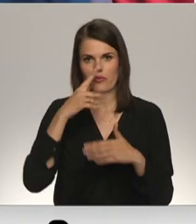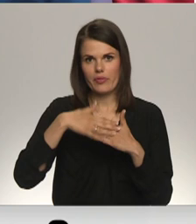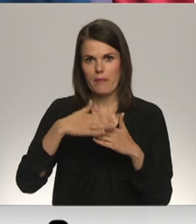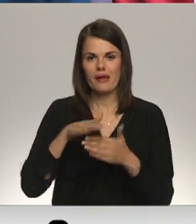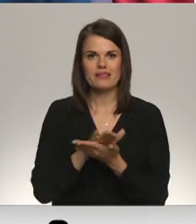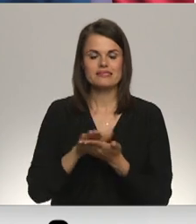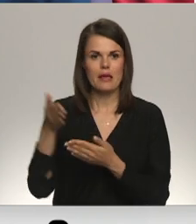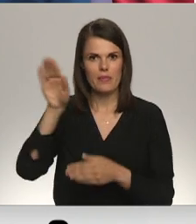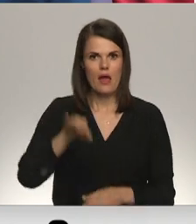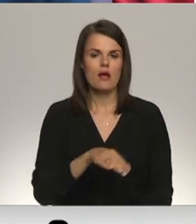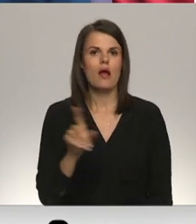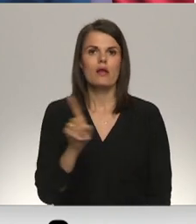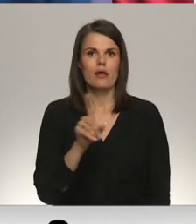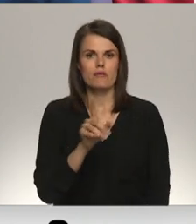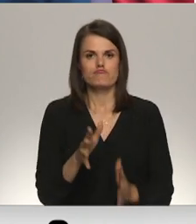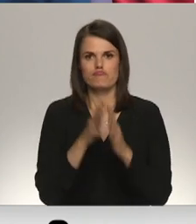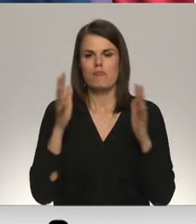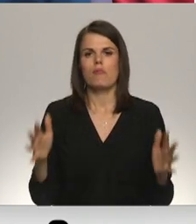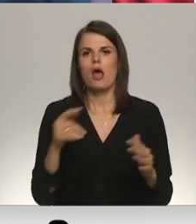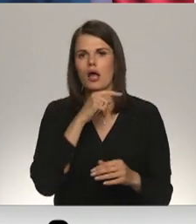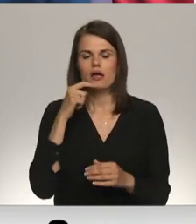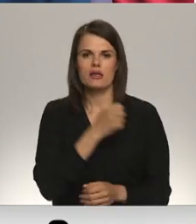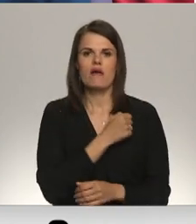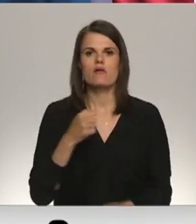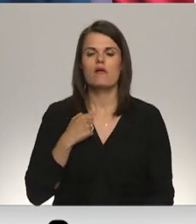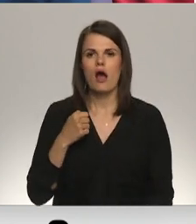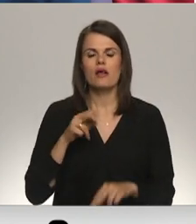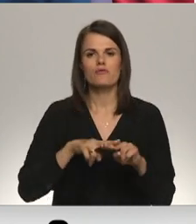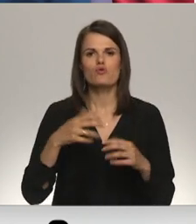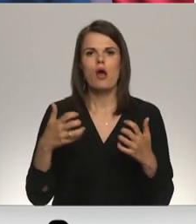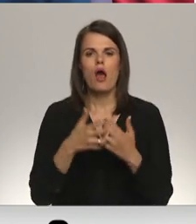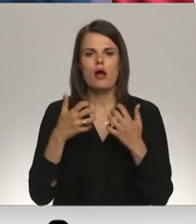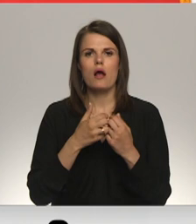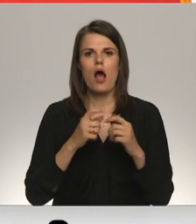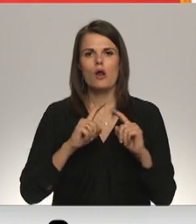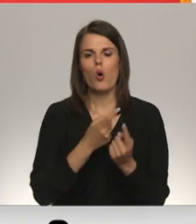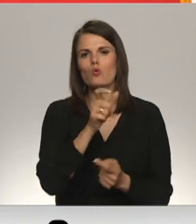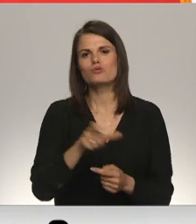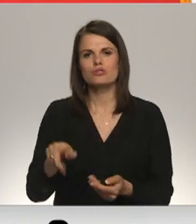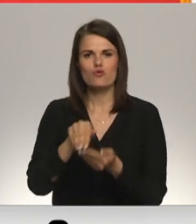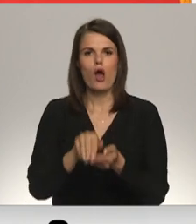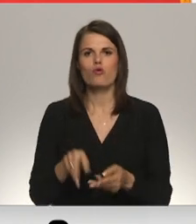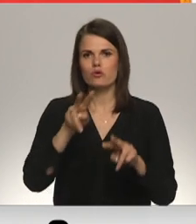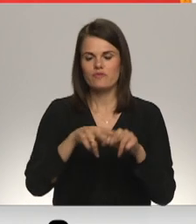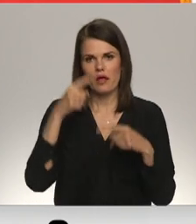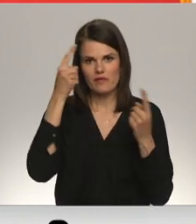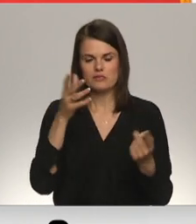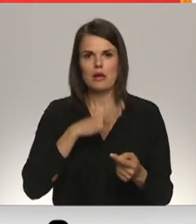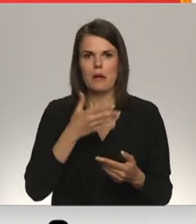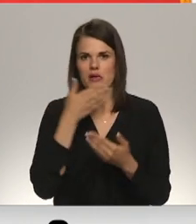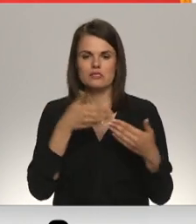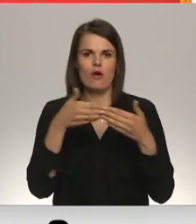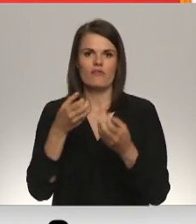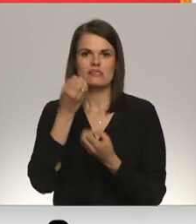dziepniekalnā, ir diezgan liela tāda, kriju karavīra un kargu uztekņu adus vieta, kur nezinu, kāpēc netiek nest